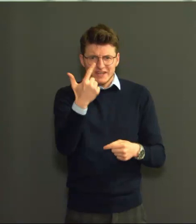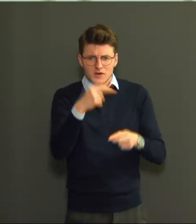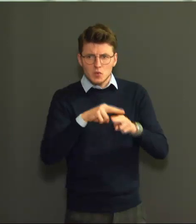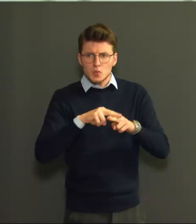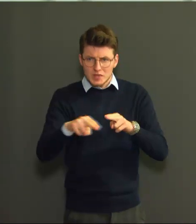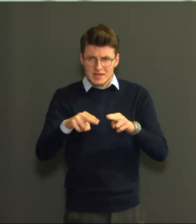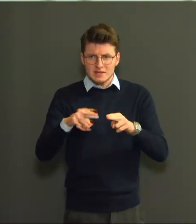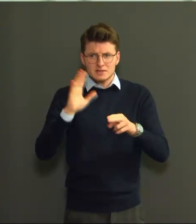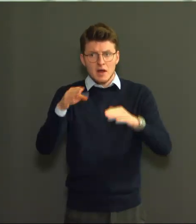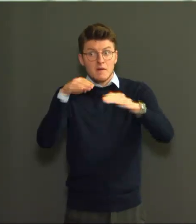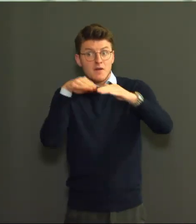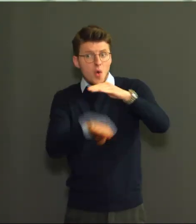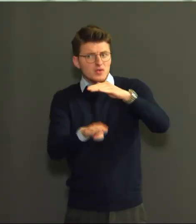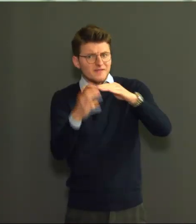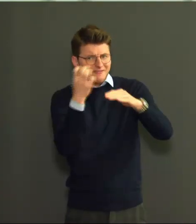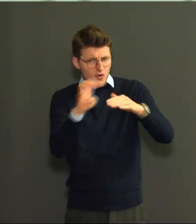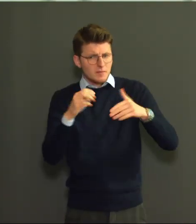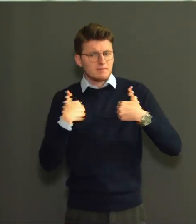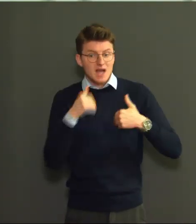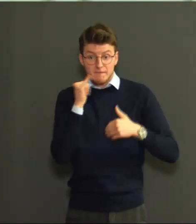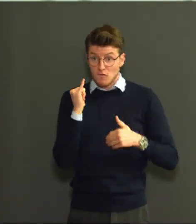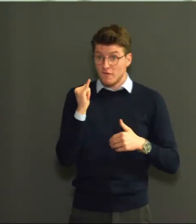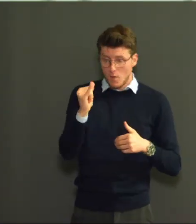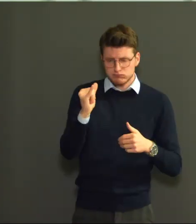400 patiënten op intensieve zorgen zitten.